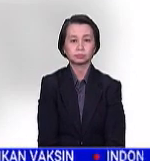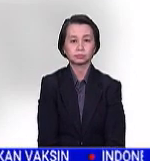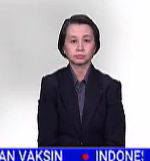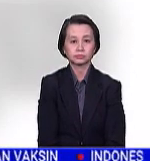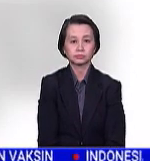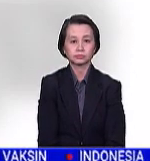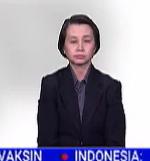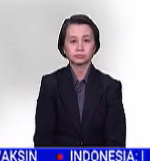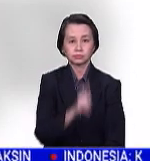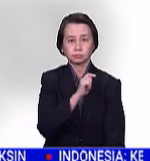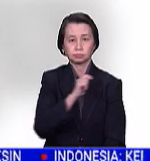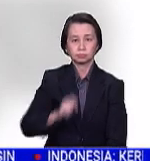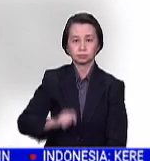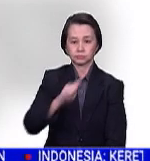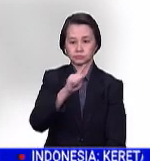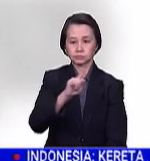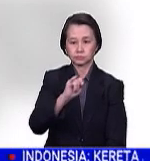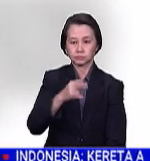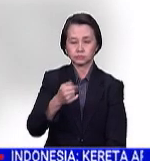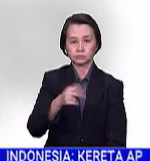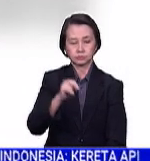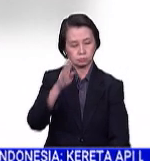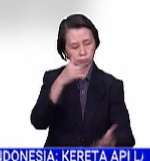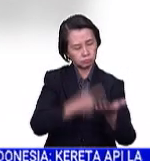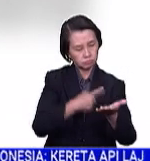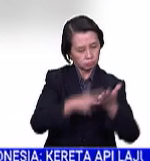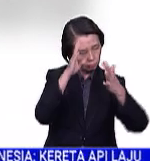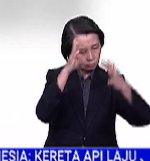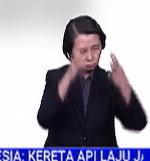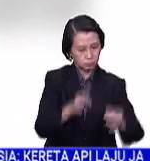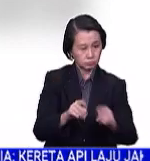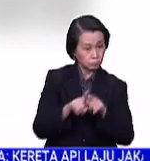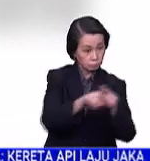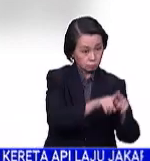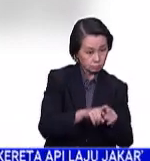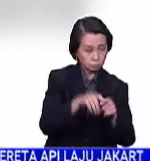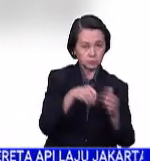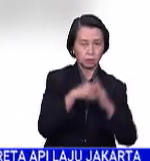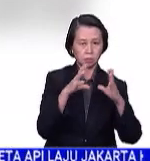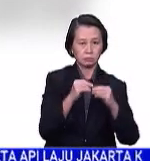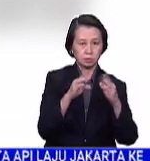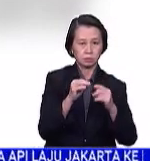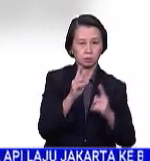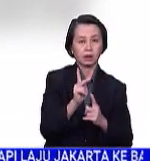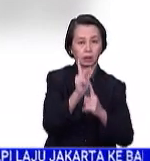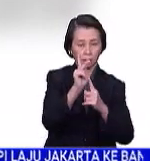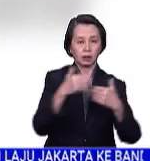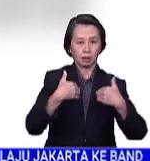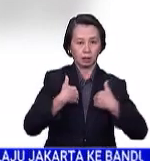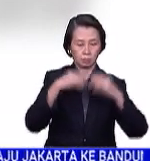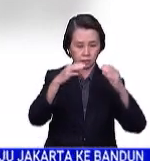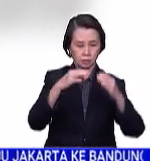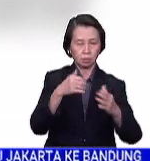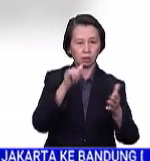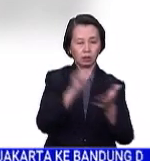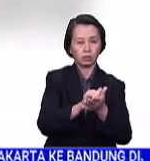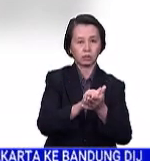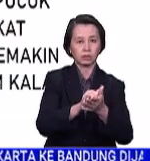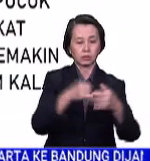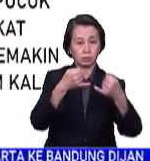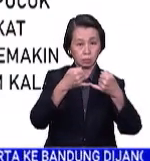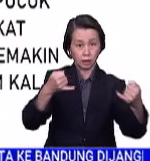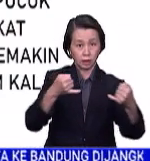Menurut Tengku Zaihan, keputusan itu dicapai secara sebulat suara dalam mesyuarat khas yang diadakan secara dalam talian